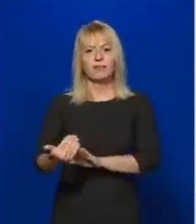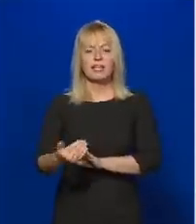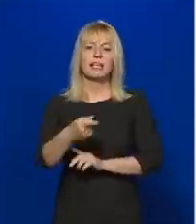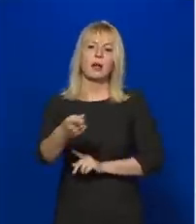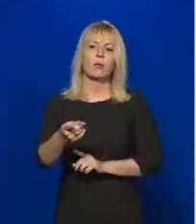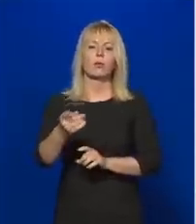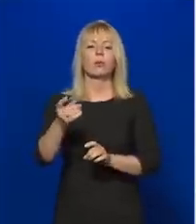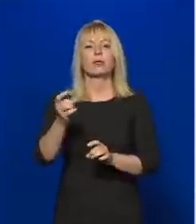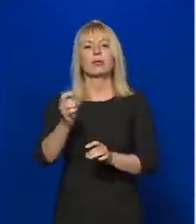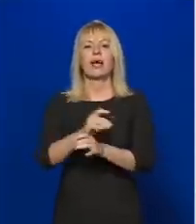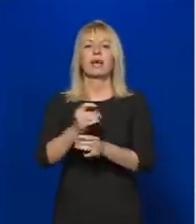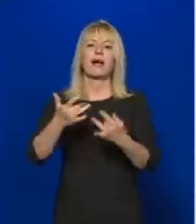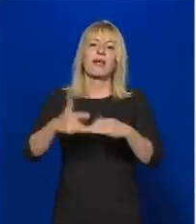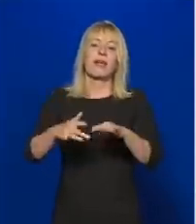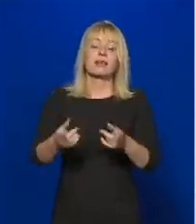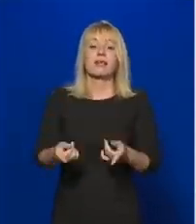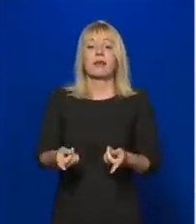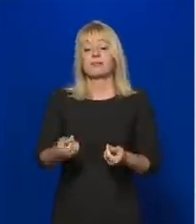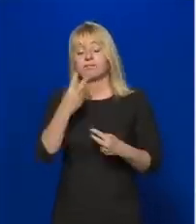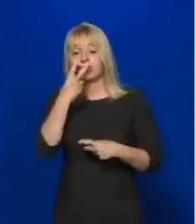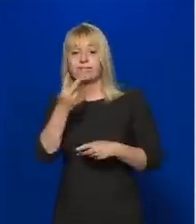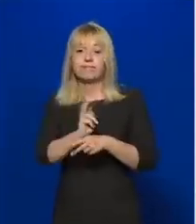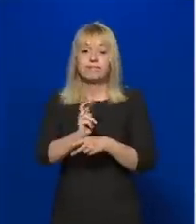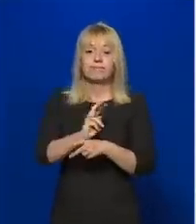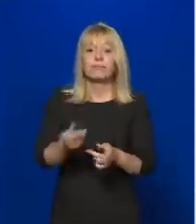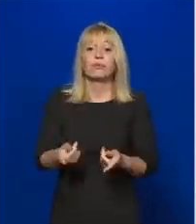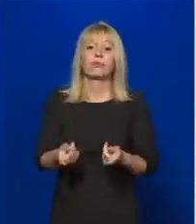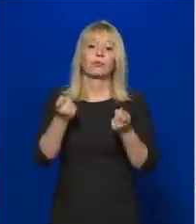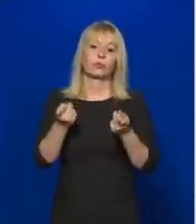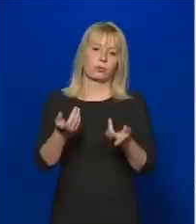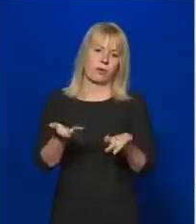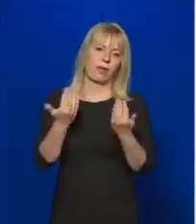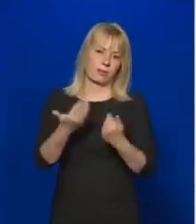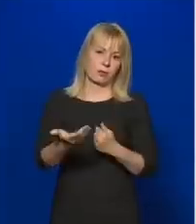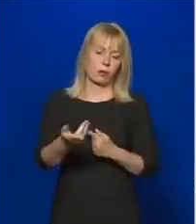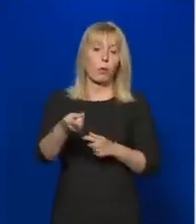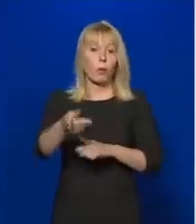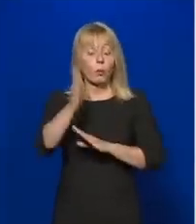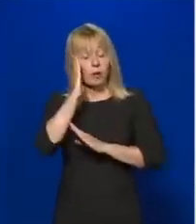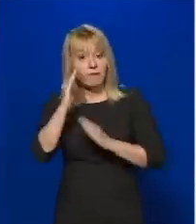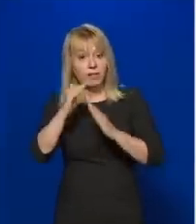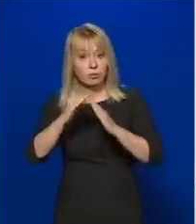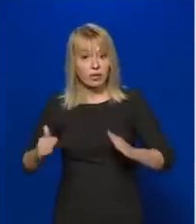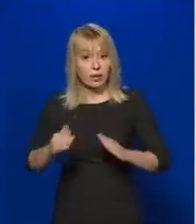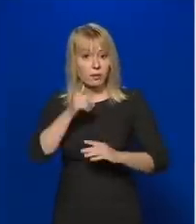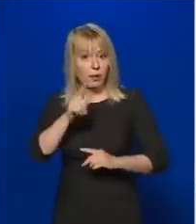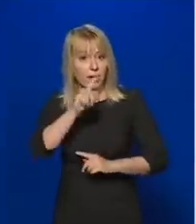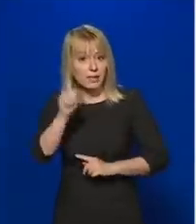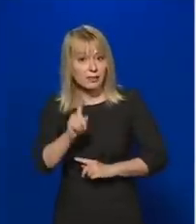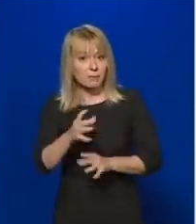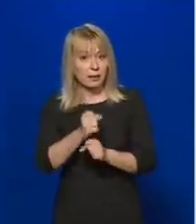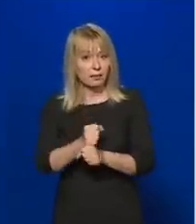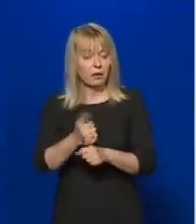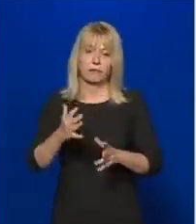járványügyi helyzettől függően dönt majd a kormány arról is, hogy az ottalvásos táborok is megtarthatóak-e.